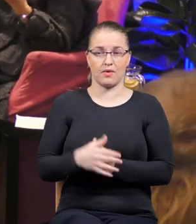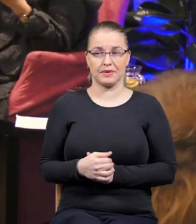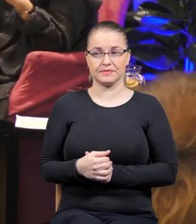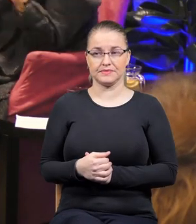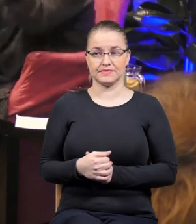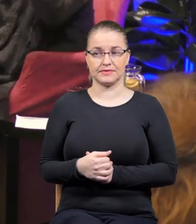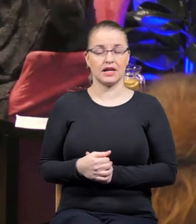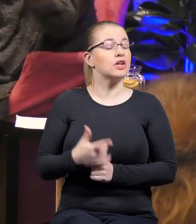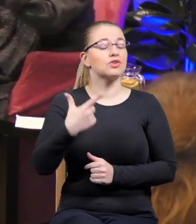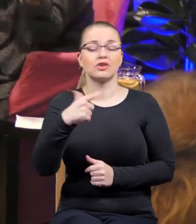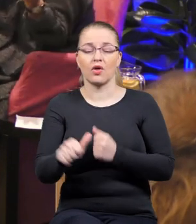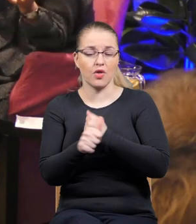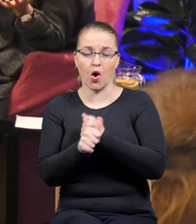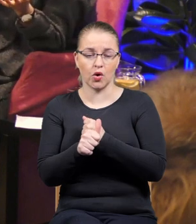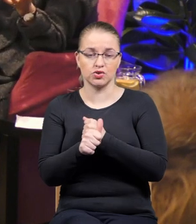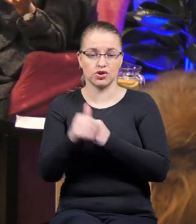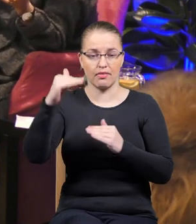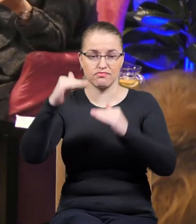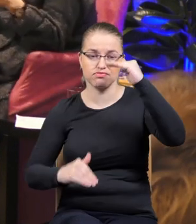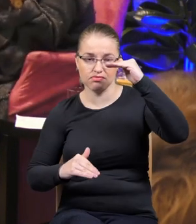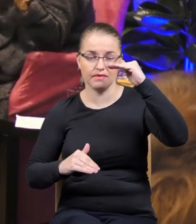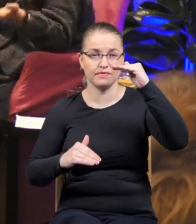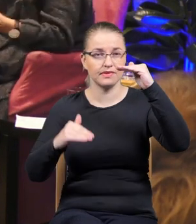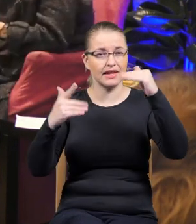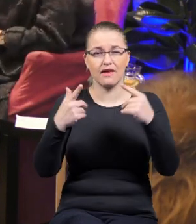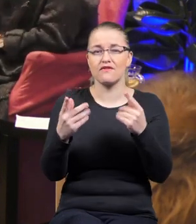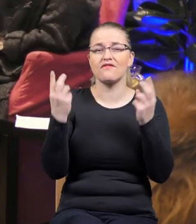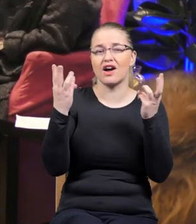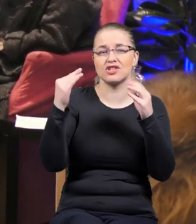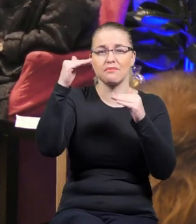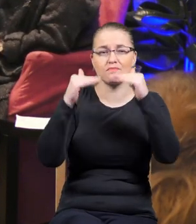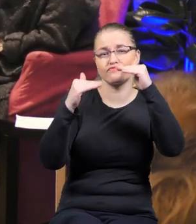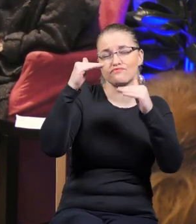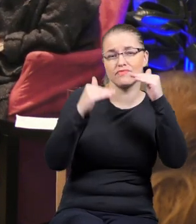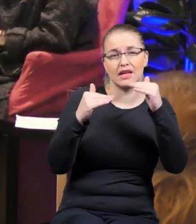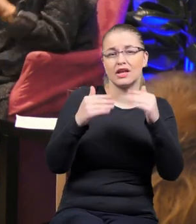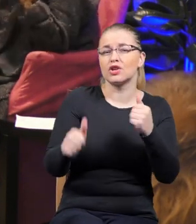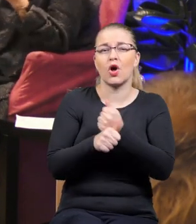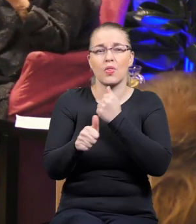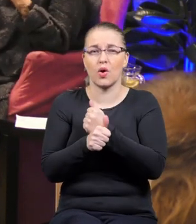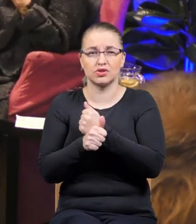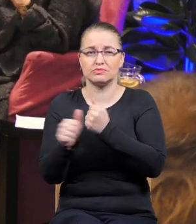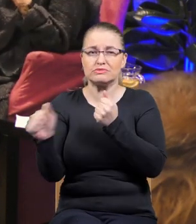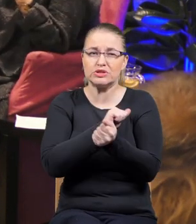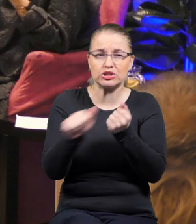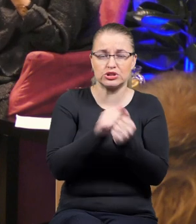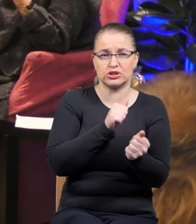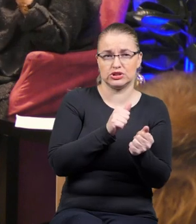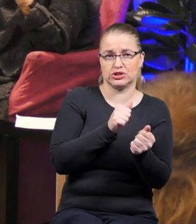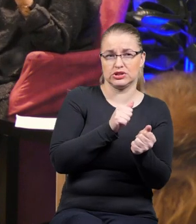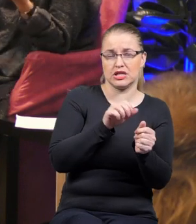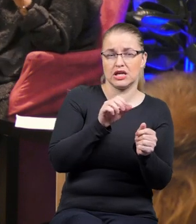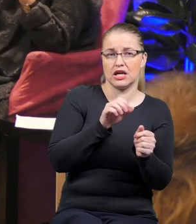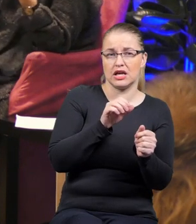mówię, żebyśmy wymazywali całą przeszłość z Księgi Żywota, żebyśmy historię zniszczyli, ale myślę, że w tej